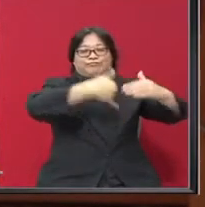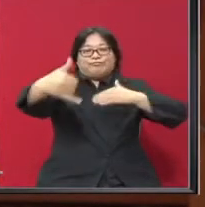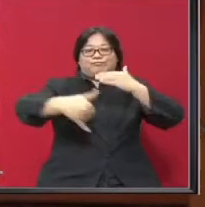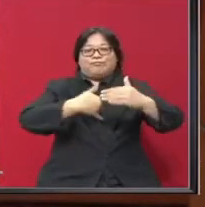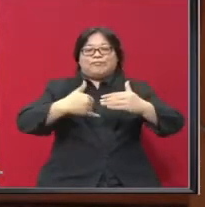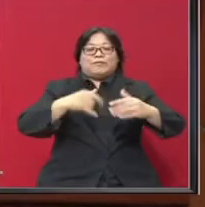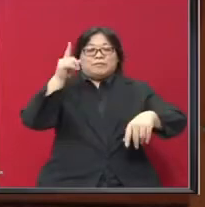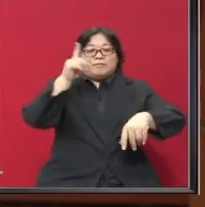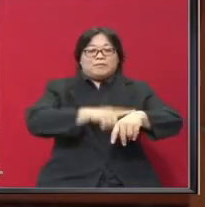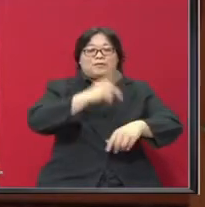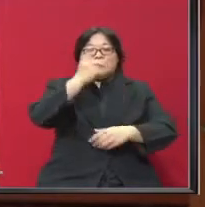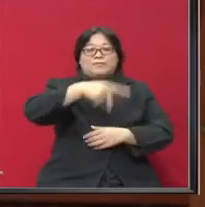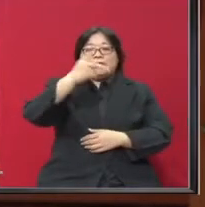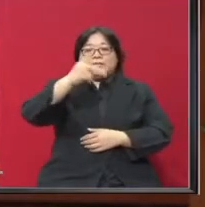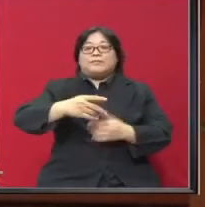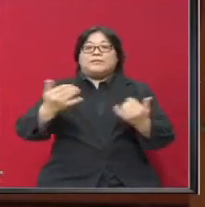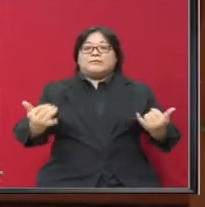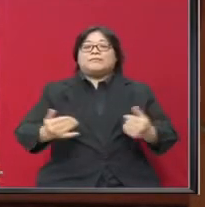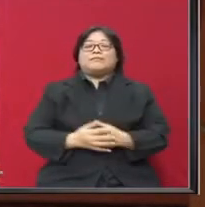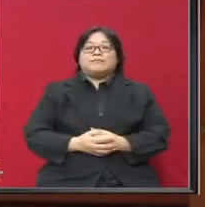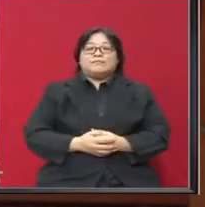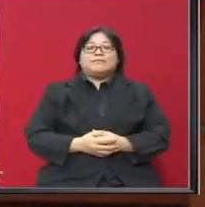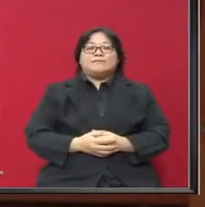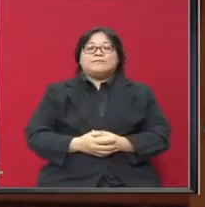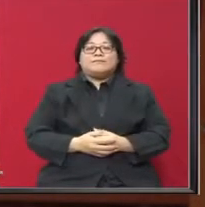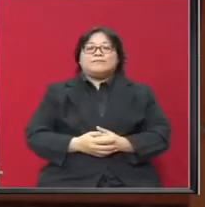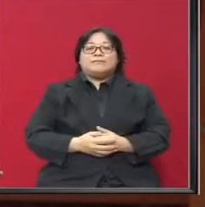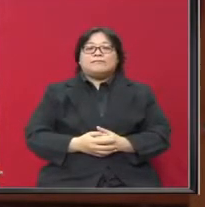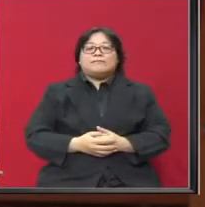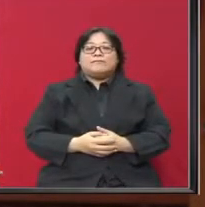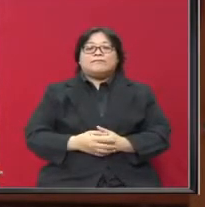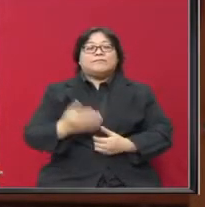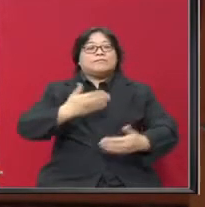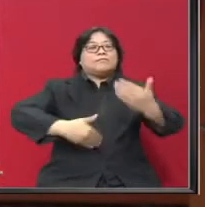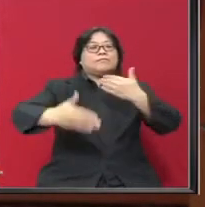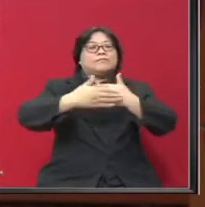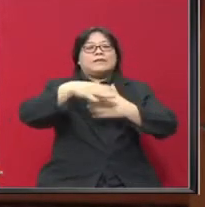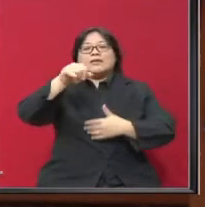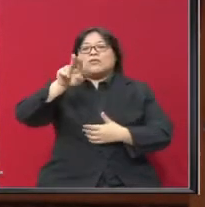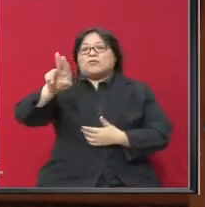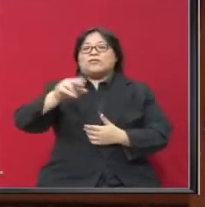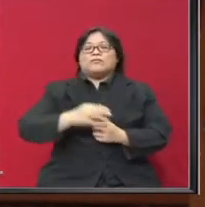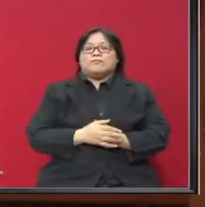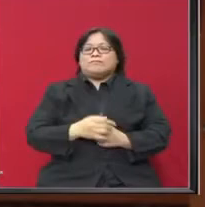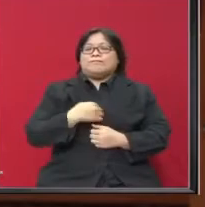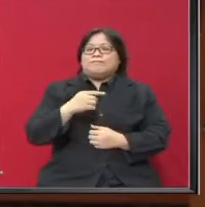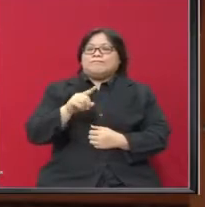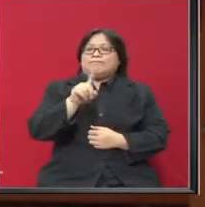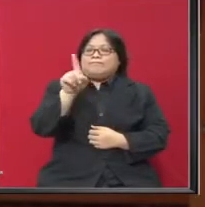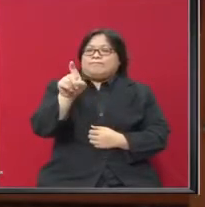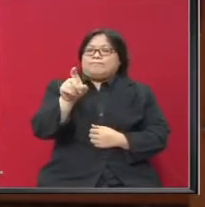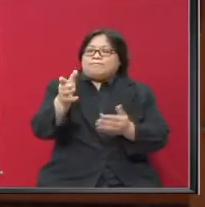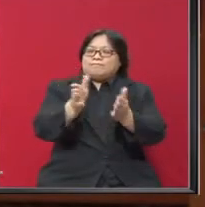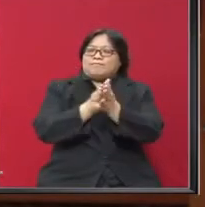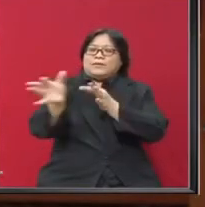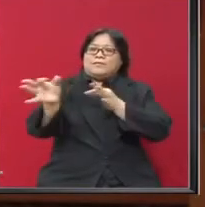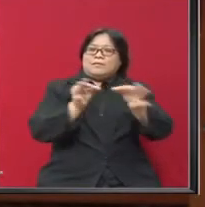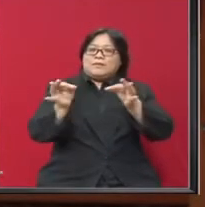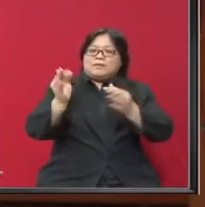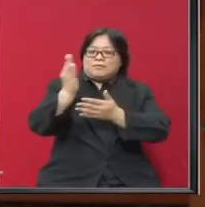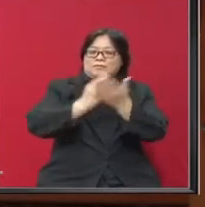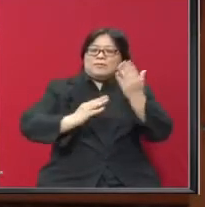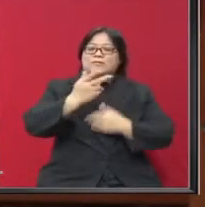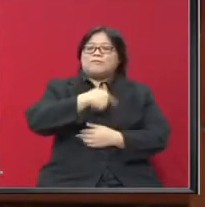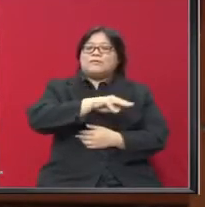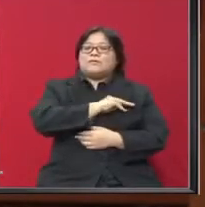Sepanjang tempoh PKP ini Balik kepada isu parti Saya ingin mendapatkan penjelasan pihak